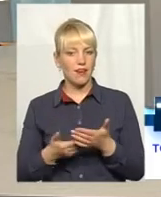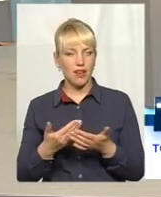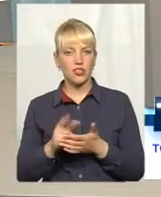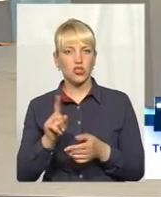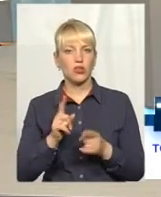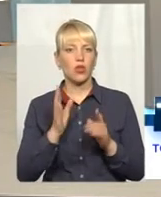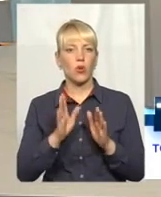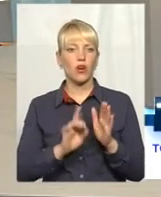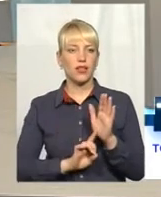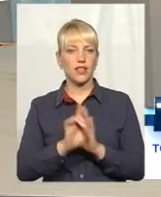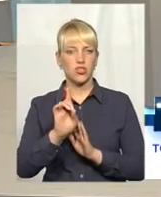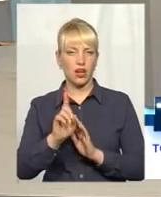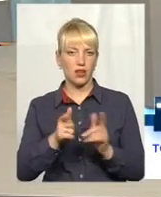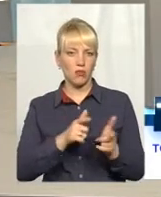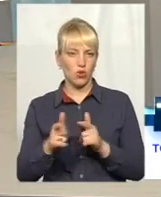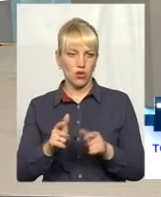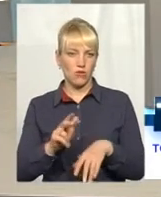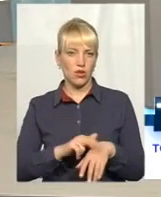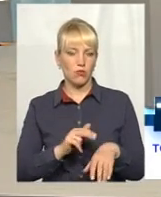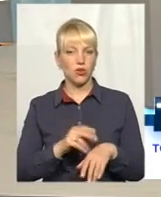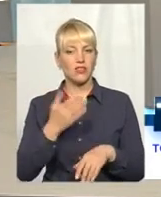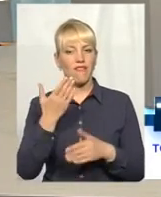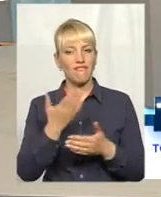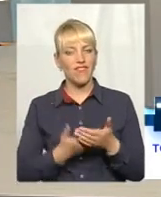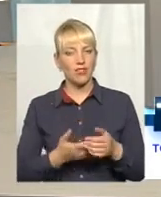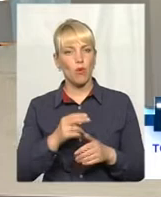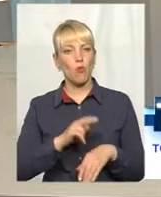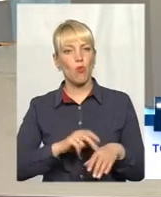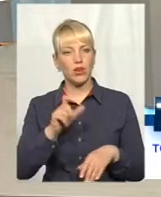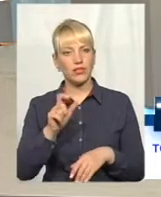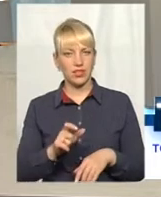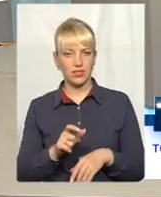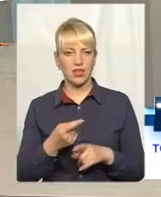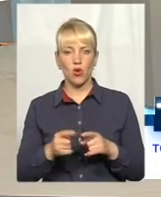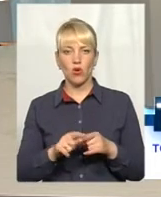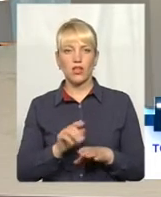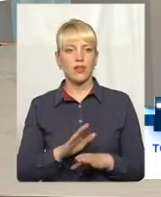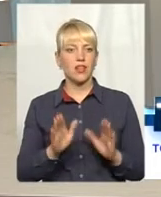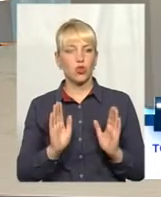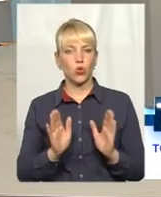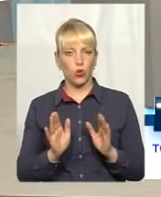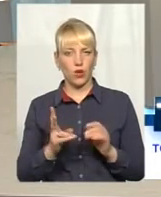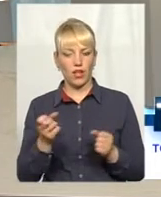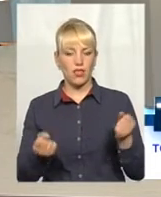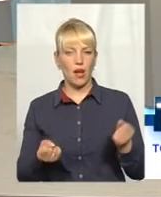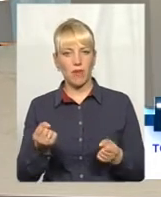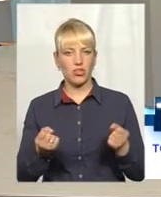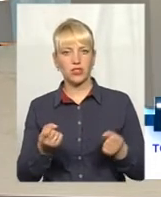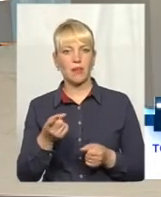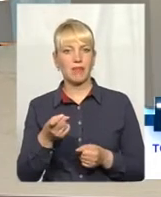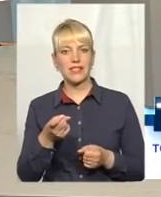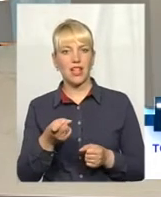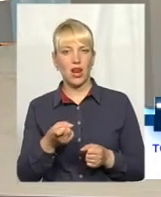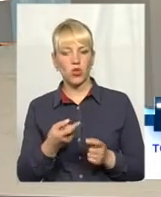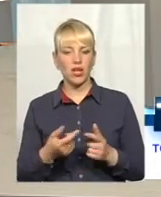підготовка поліцейського? Відповідь поліцейський, він не тільки, як говориться, на машині пистолет, і він